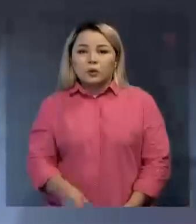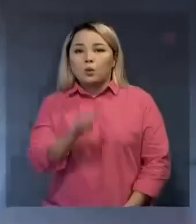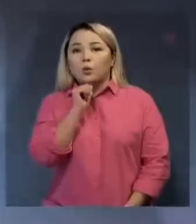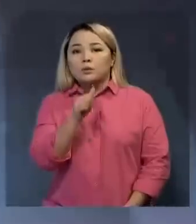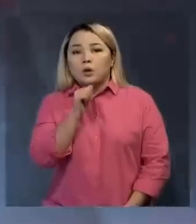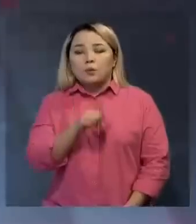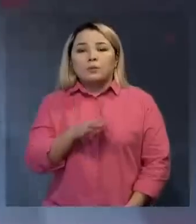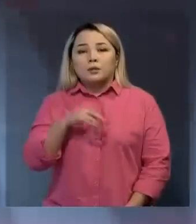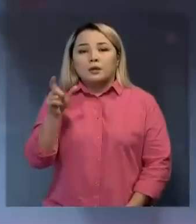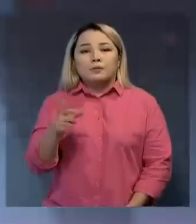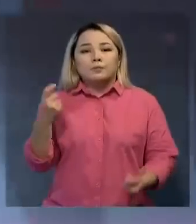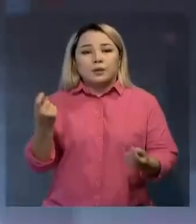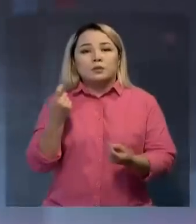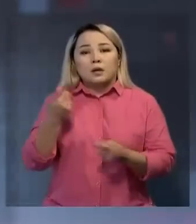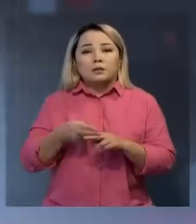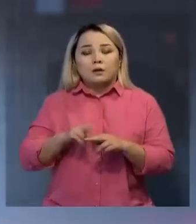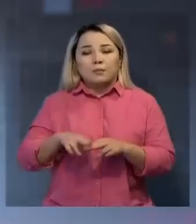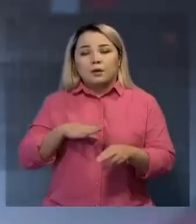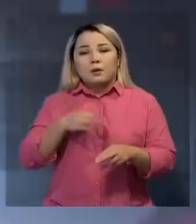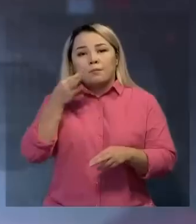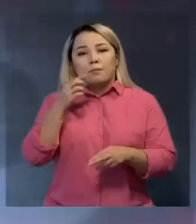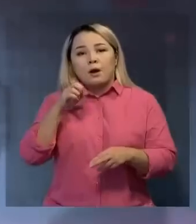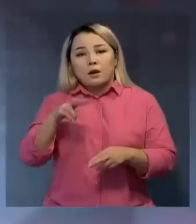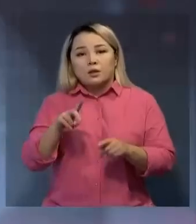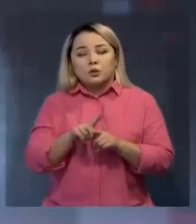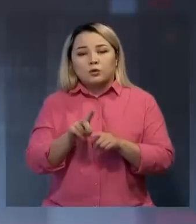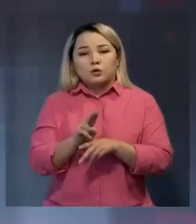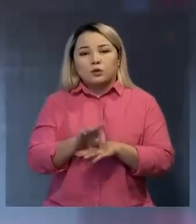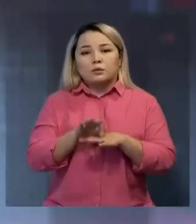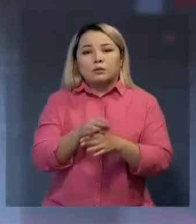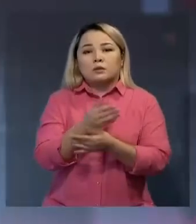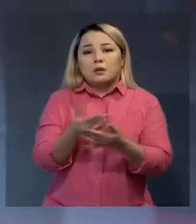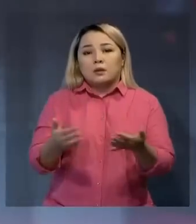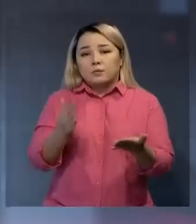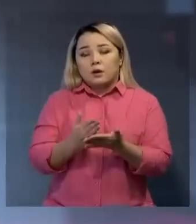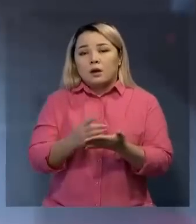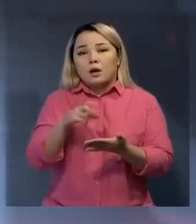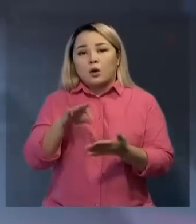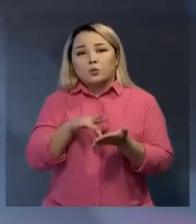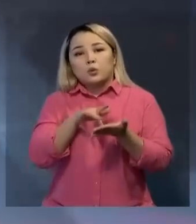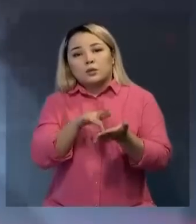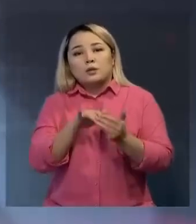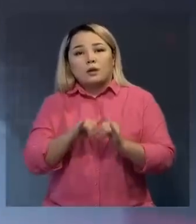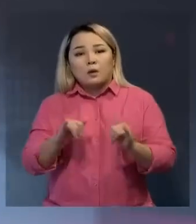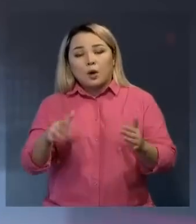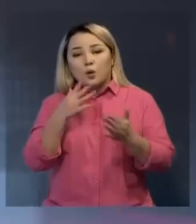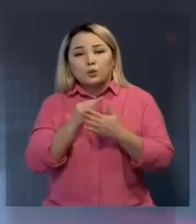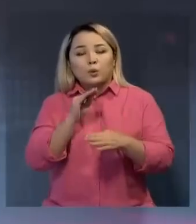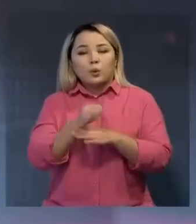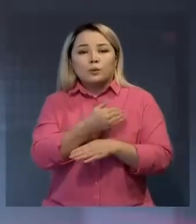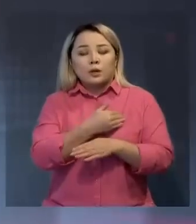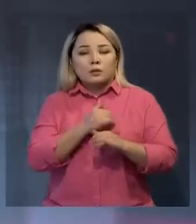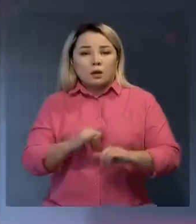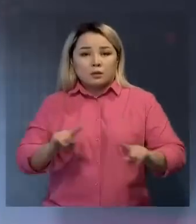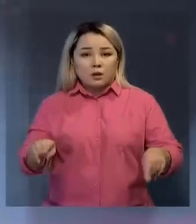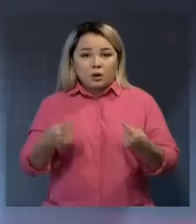Қостанайлық омарташы қадымғы бал арасы мен түрлі емдом жасайды. Осылайша аймақта әкотуризмді дамытуға өз үлесің қосып отыр.